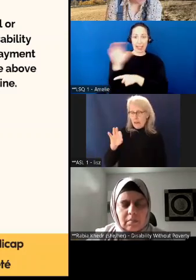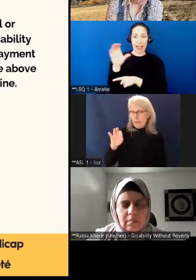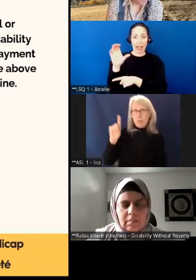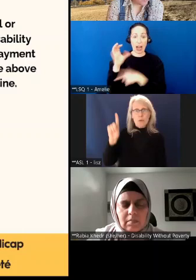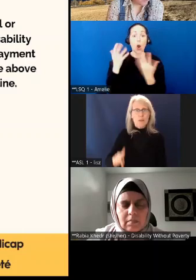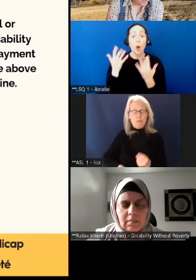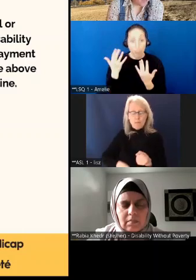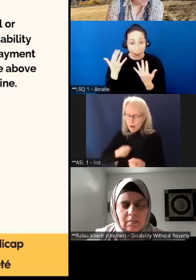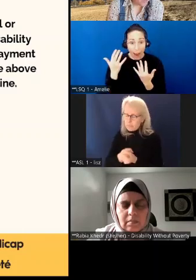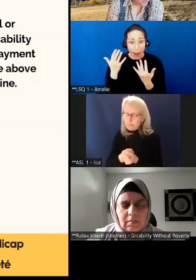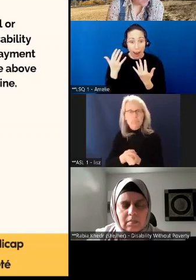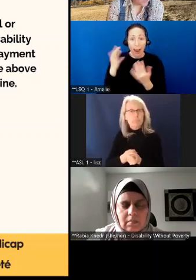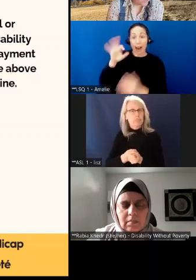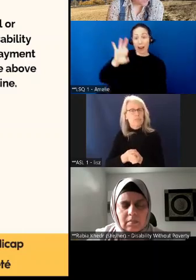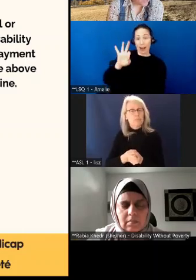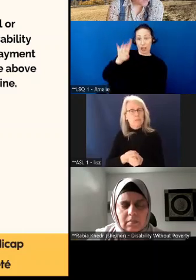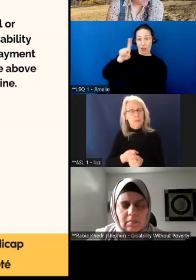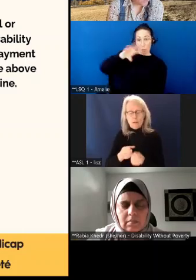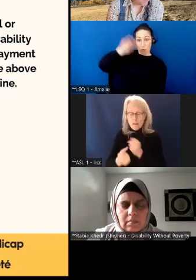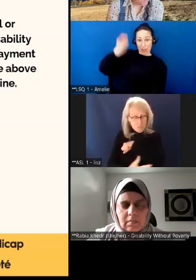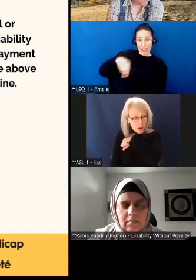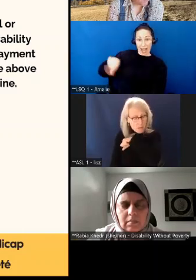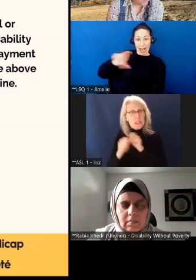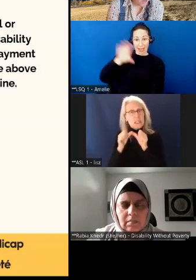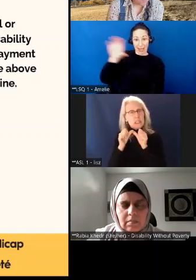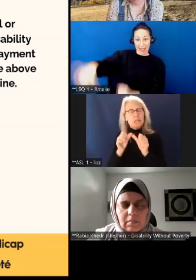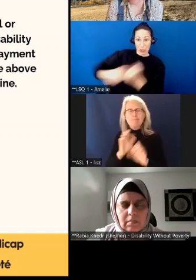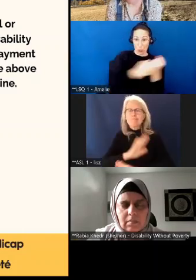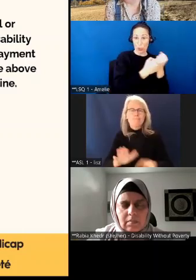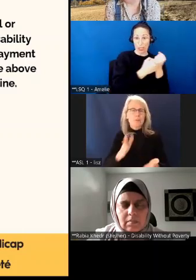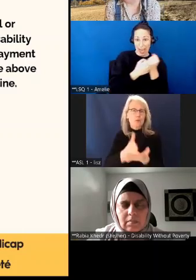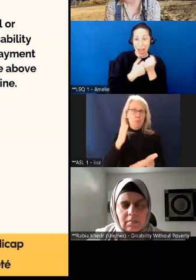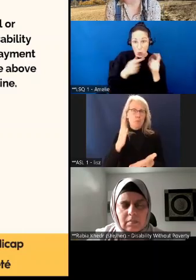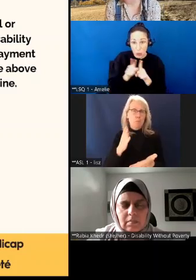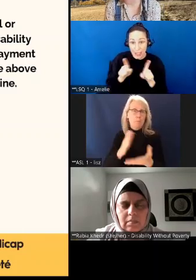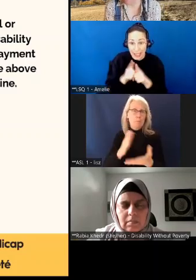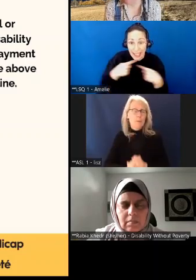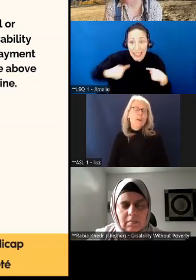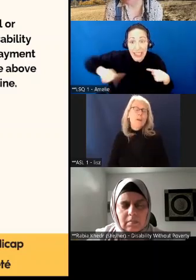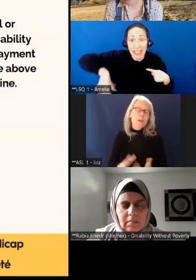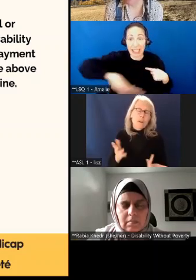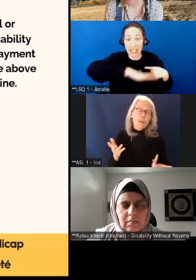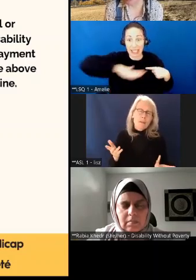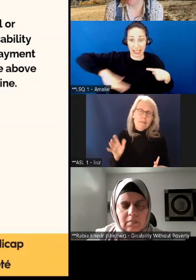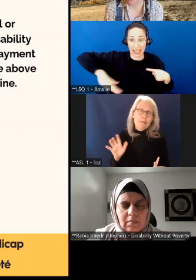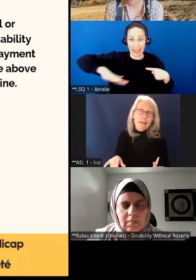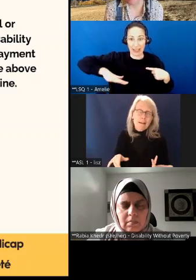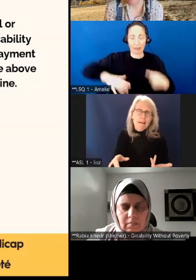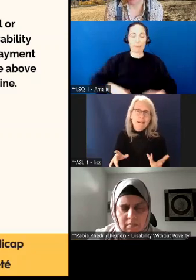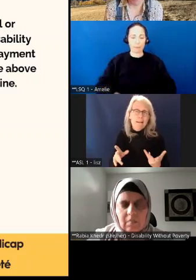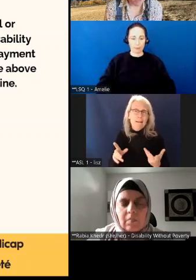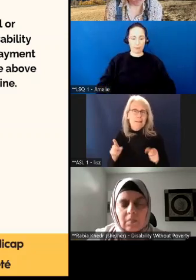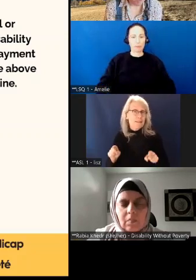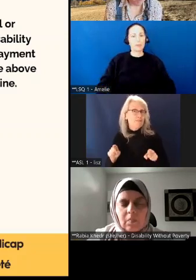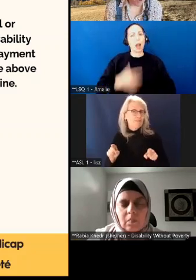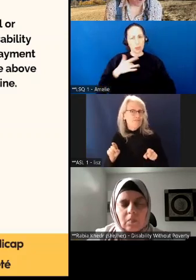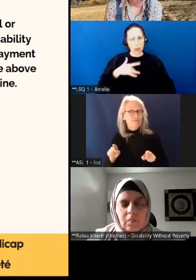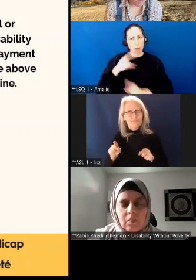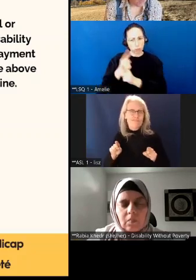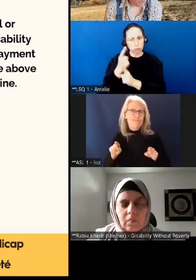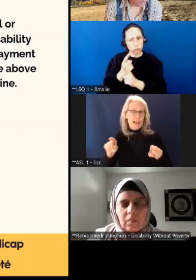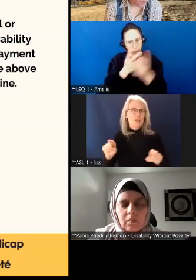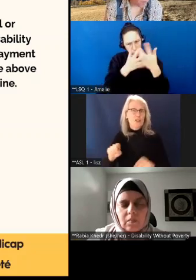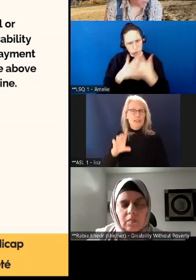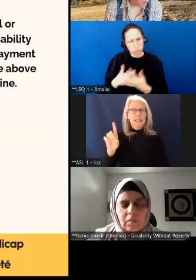Donc, 11 % des Canadiens nous soutiennent. Et donc, je crois que ça appuie ce que nous